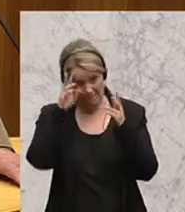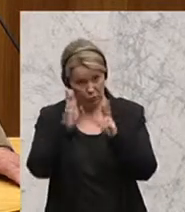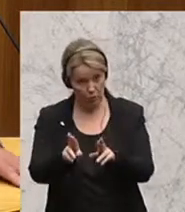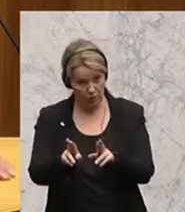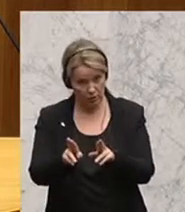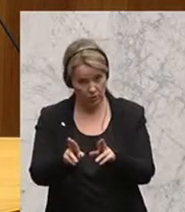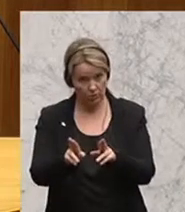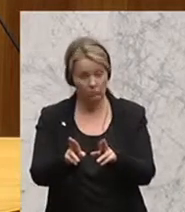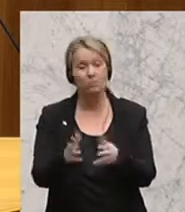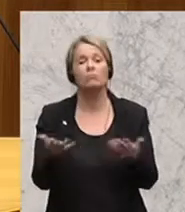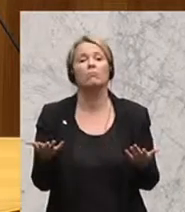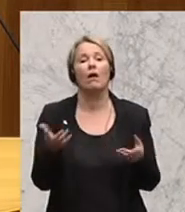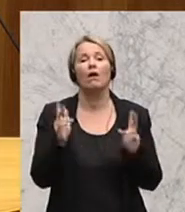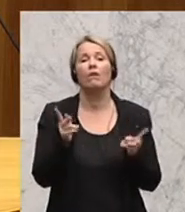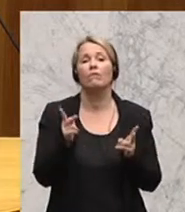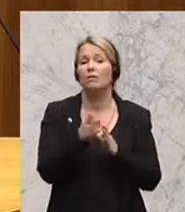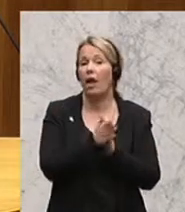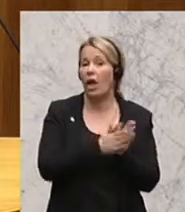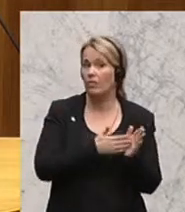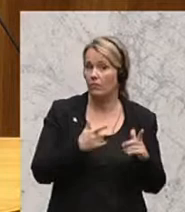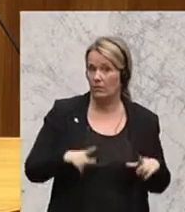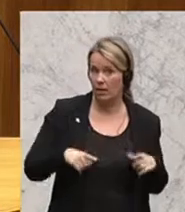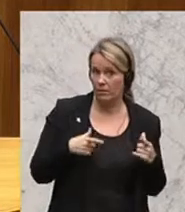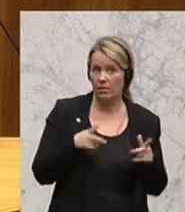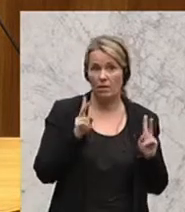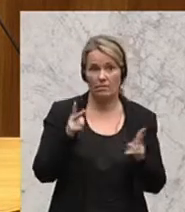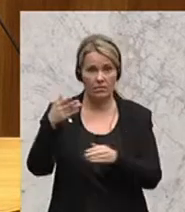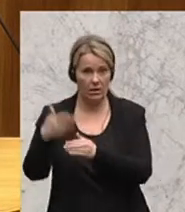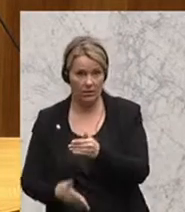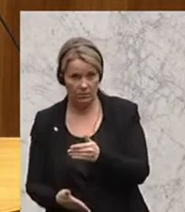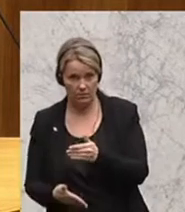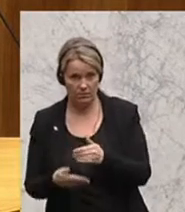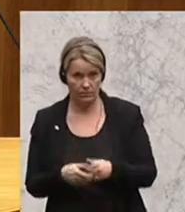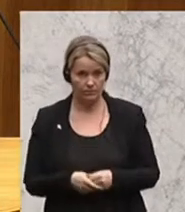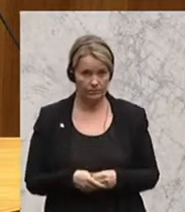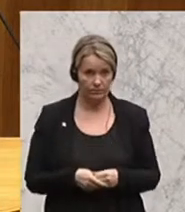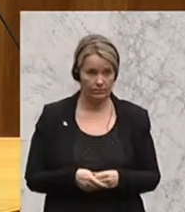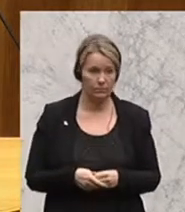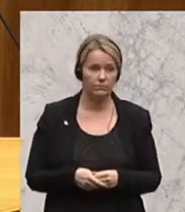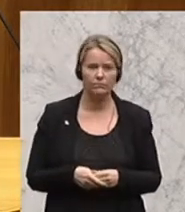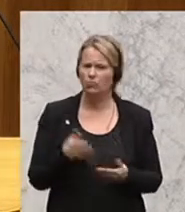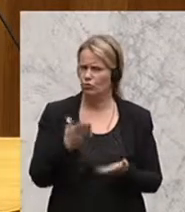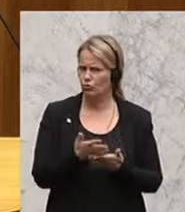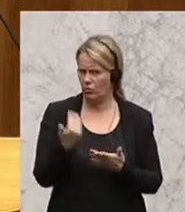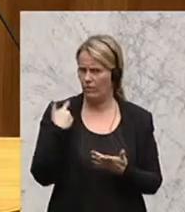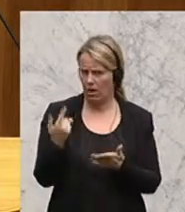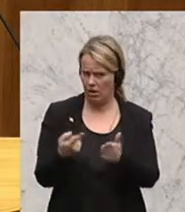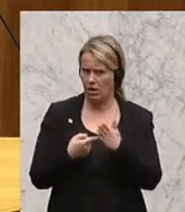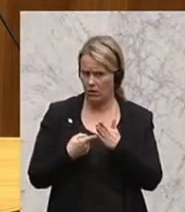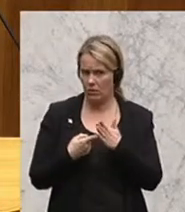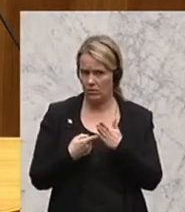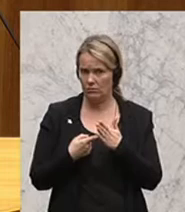wann beginnt das Leben und wann endet es? Es ist schon herausgestellt worden,